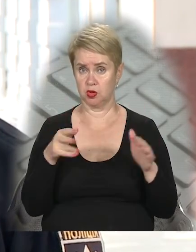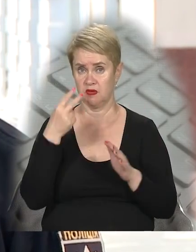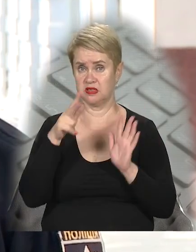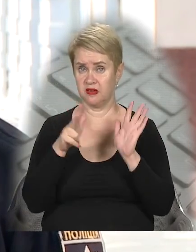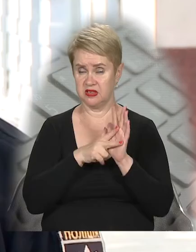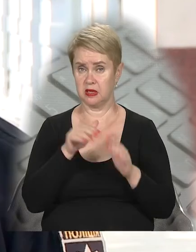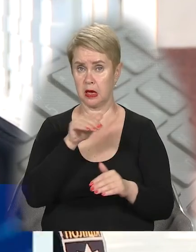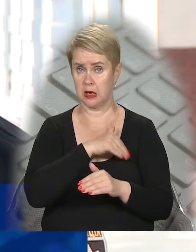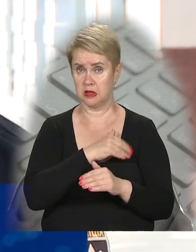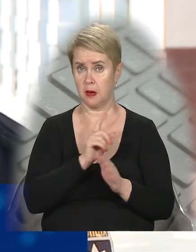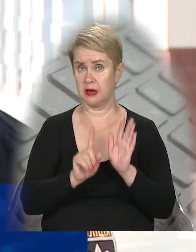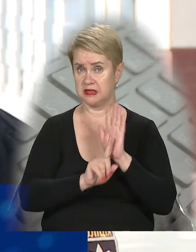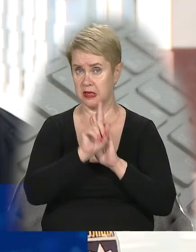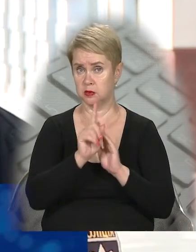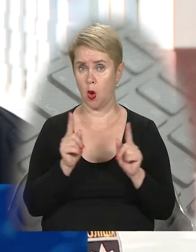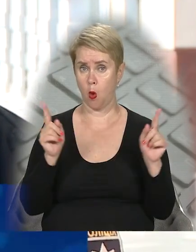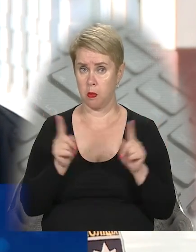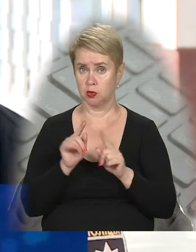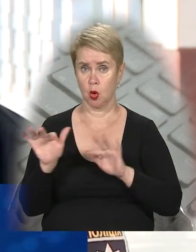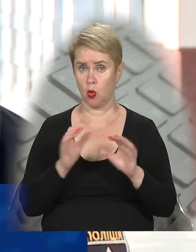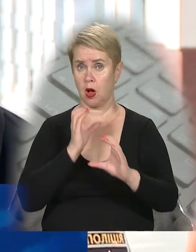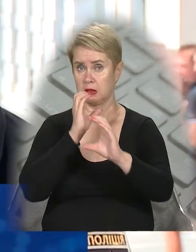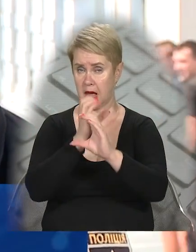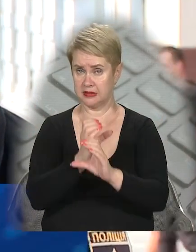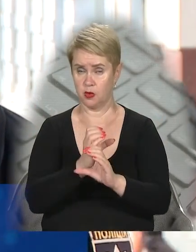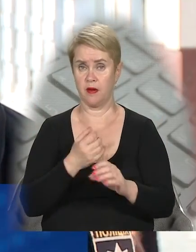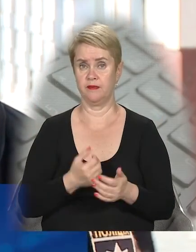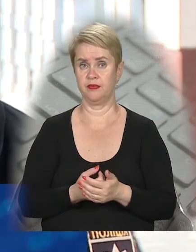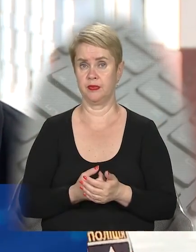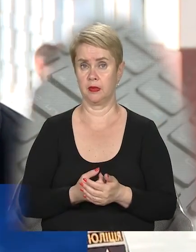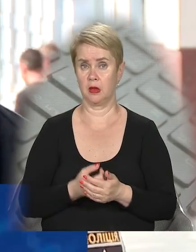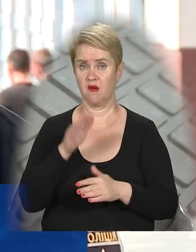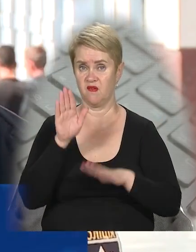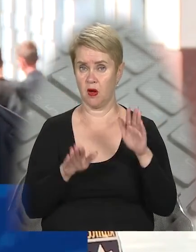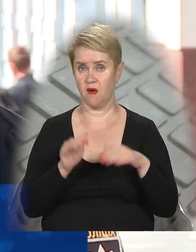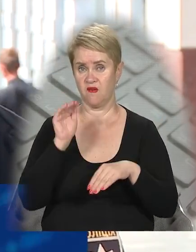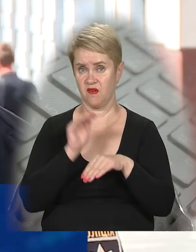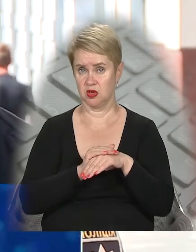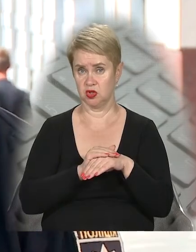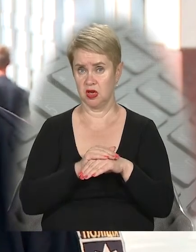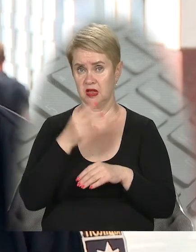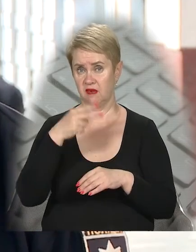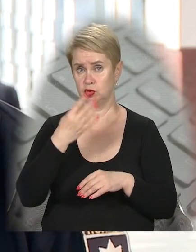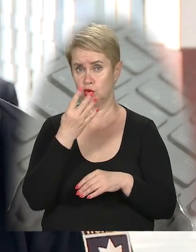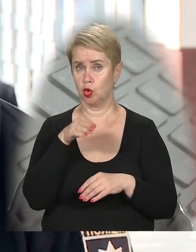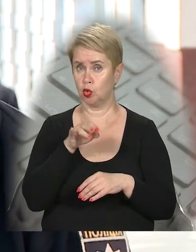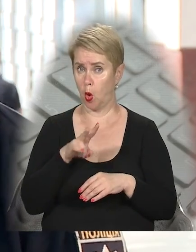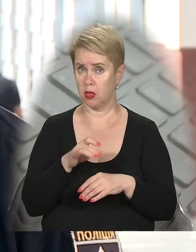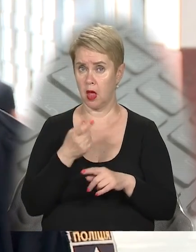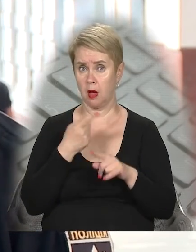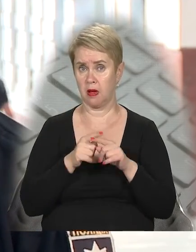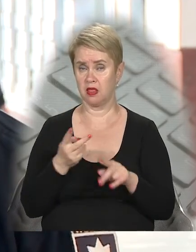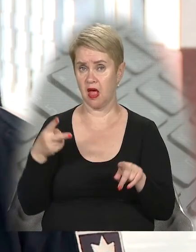28 градусів по Цельсію, вводиться обмеження руху вантажень в транспортних засобів вагою фактично на 24 тонни або